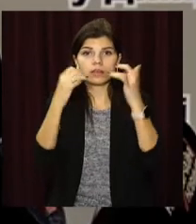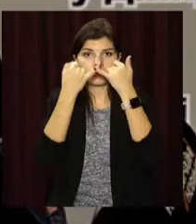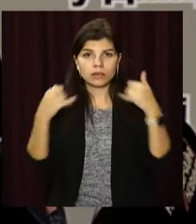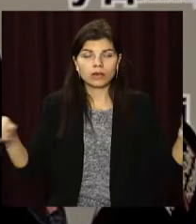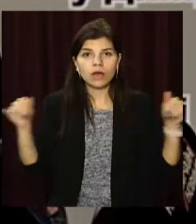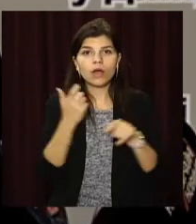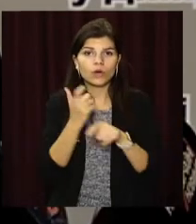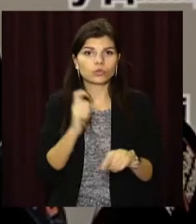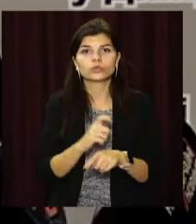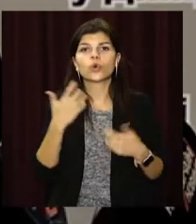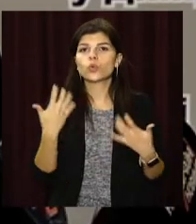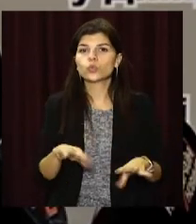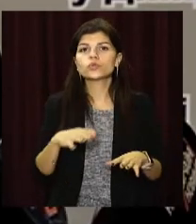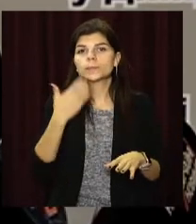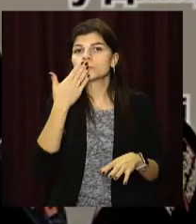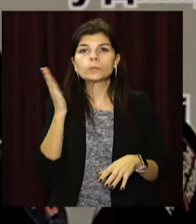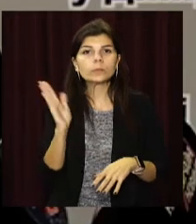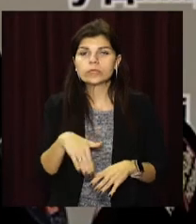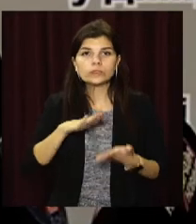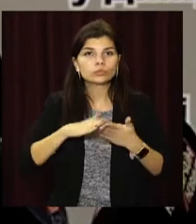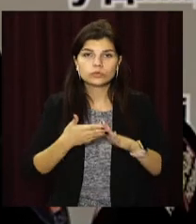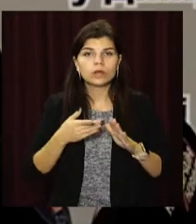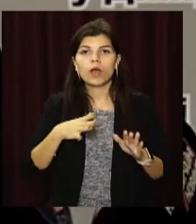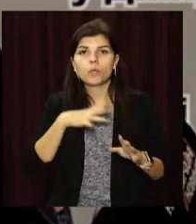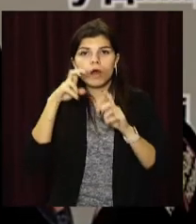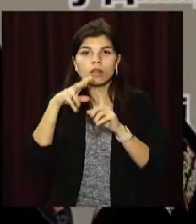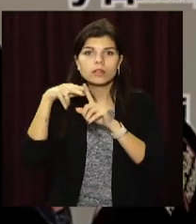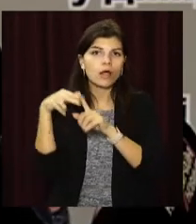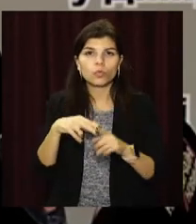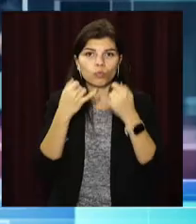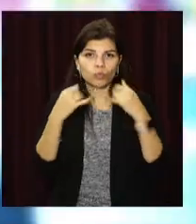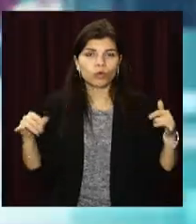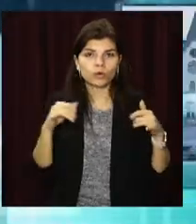аварійному стані, була перенагрузка.